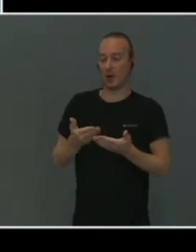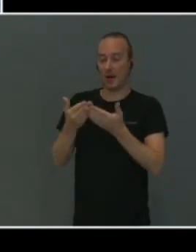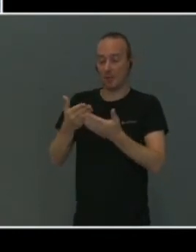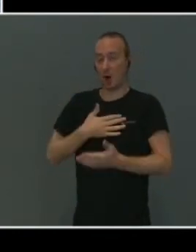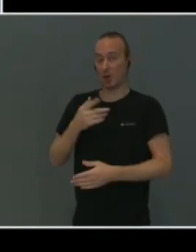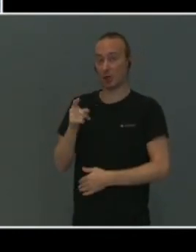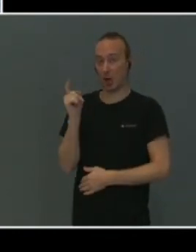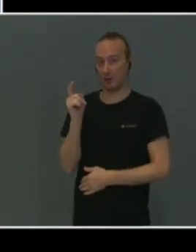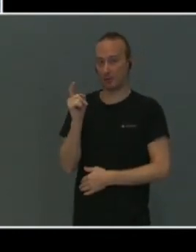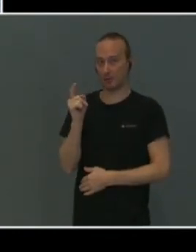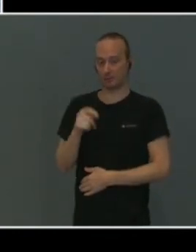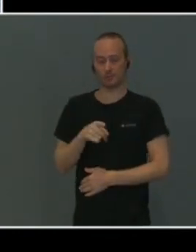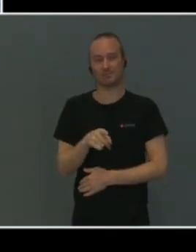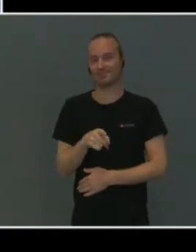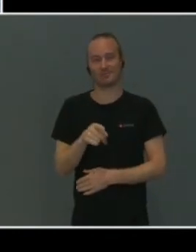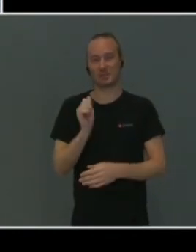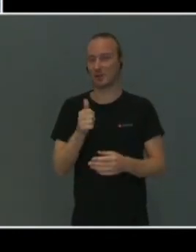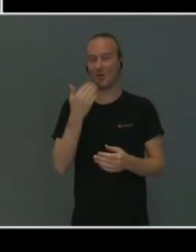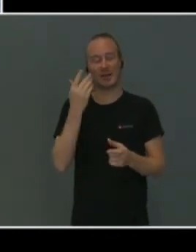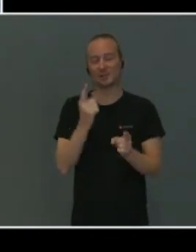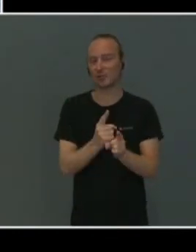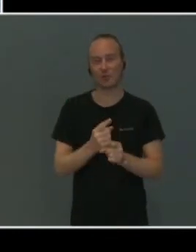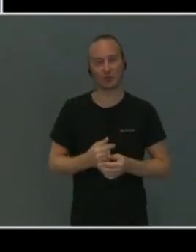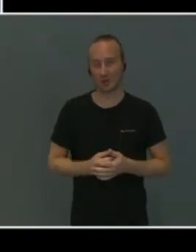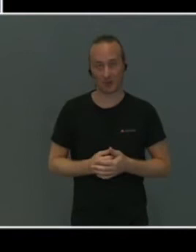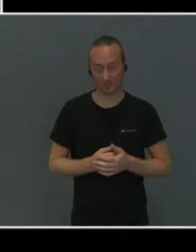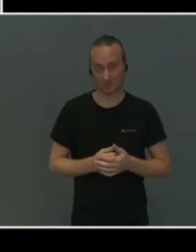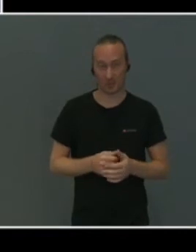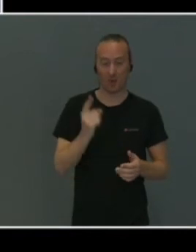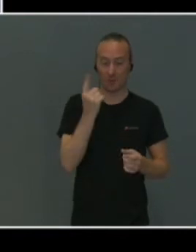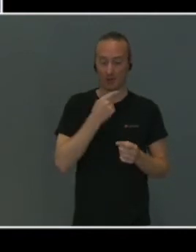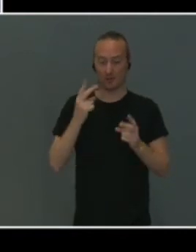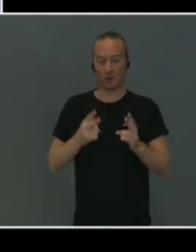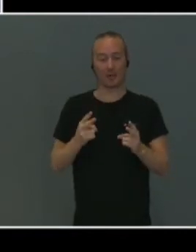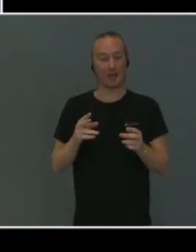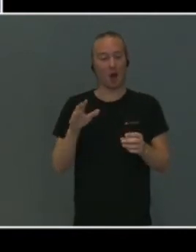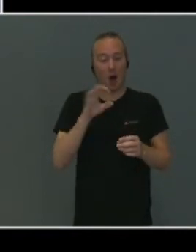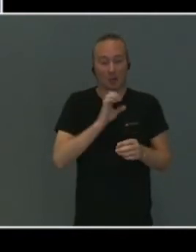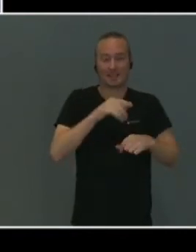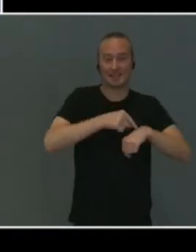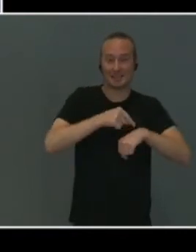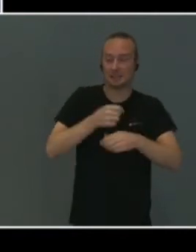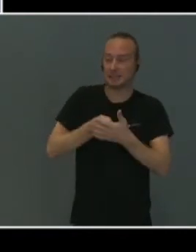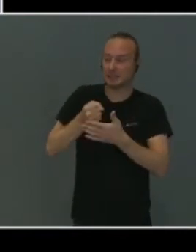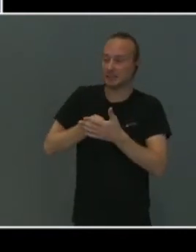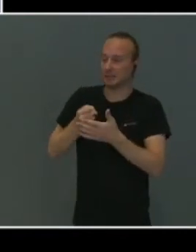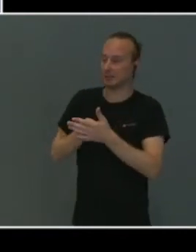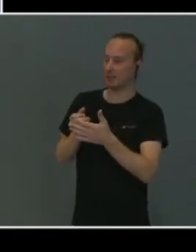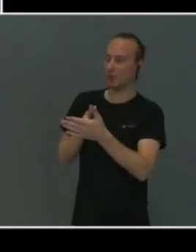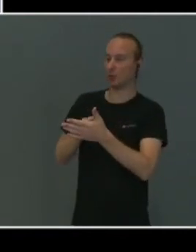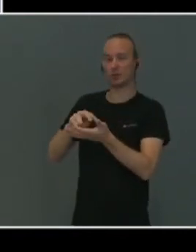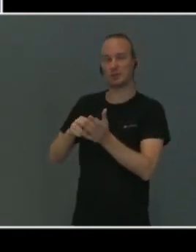Sånn skal det ikke være. Det skal ikke være sånn at foreldre bruker alt de har hatt tid på å kjempe seg gjennom systemet.